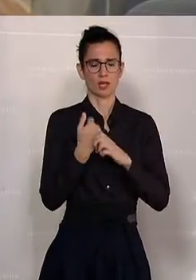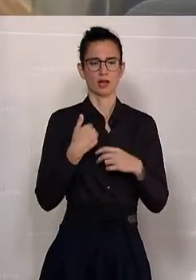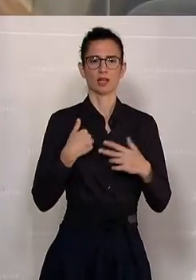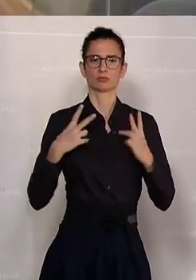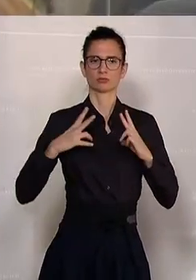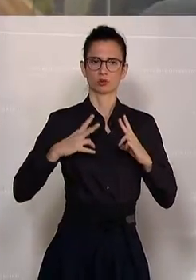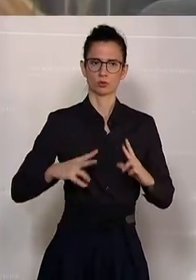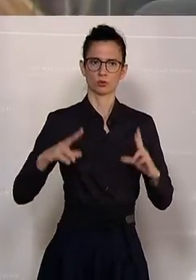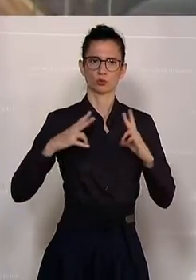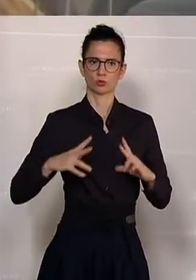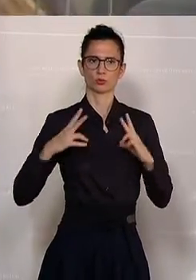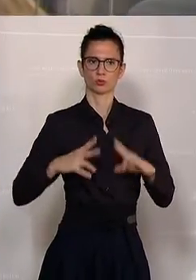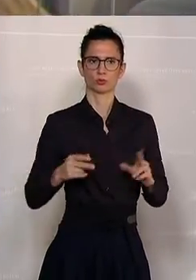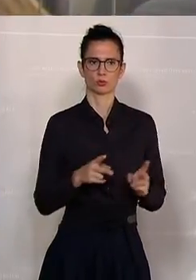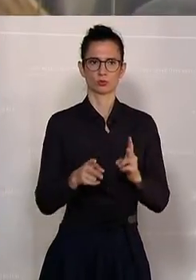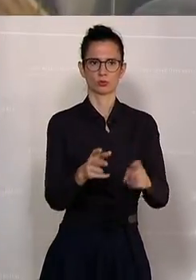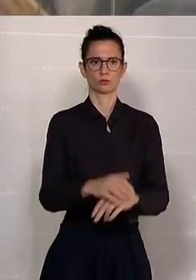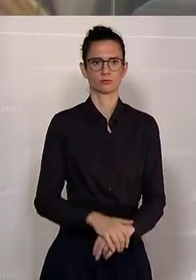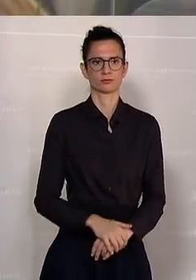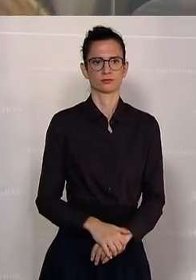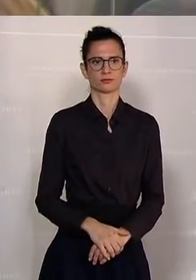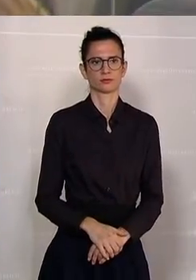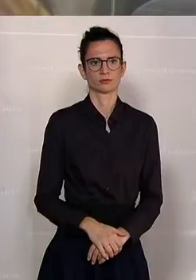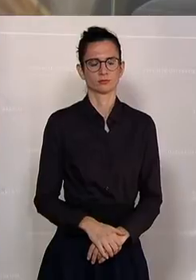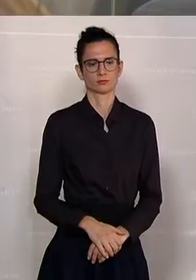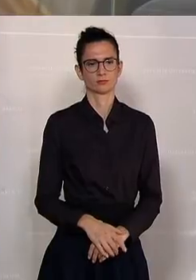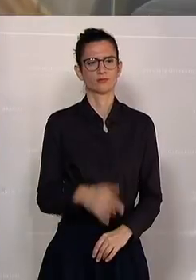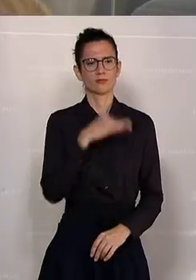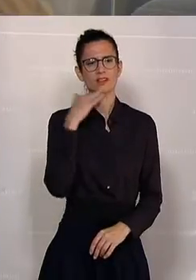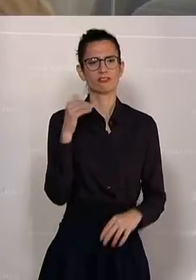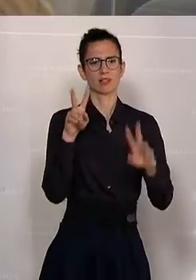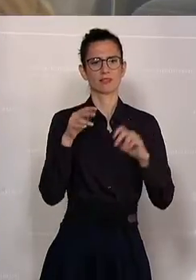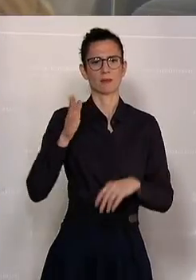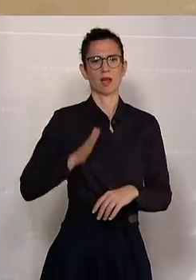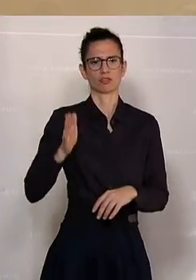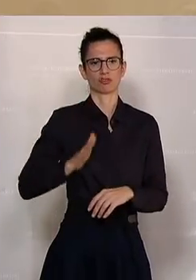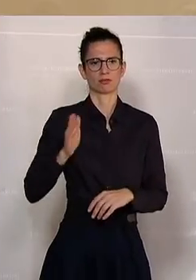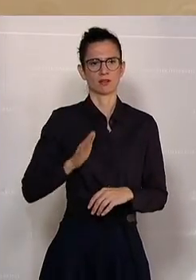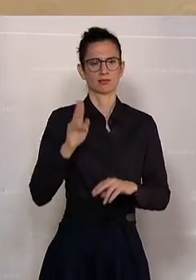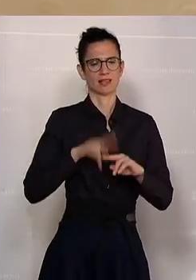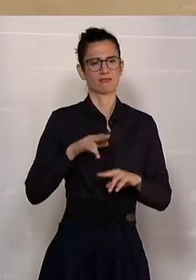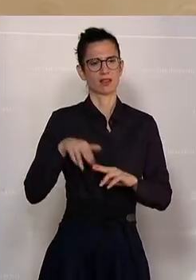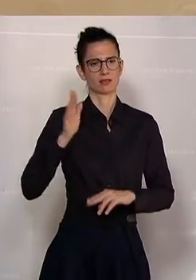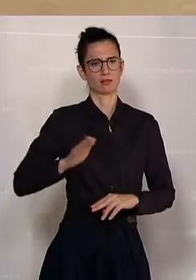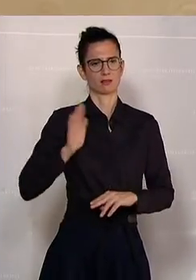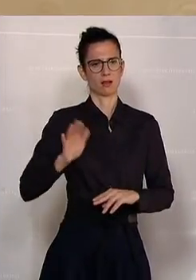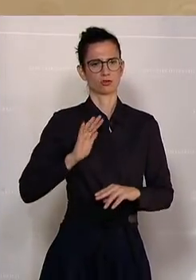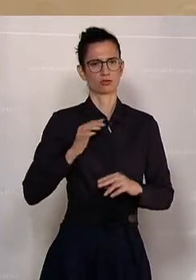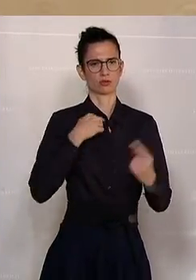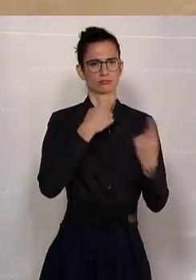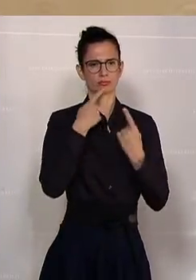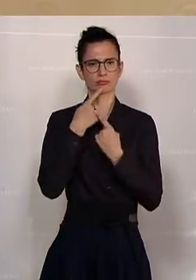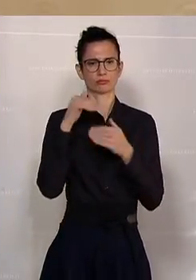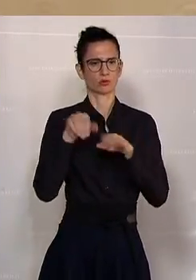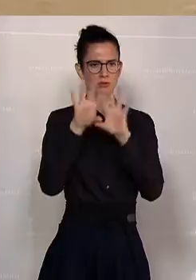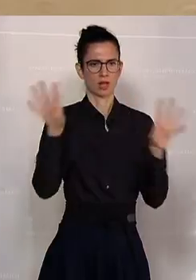ruhigere Fahrwasser kommen. Es wird viel geredet über Anstand. Und wenn wir über Anstand reden, dann sollten wir über alles reden.